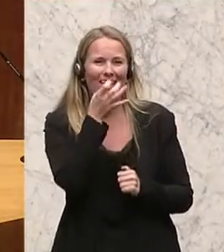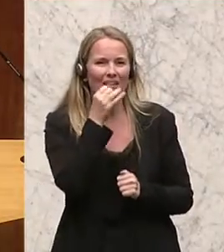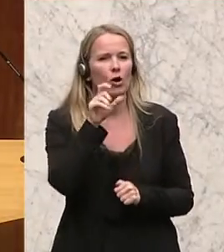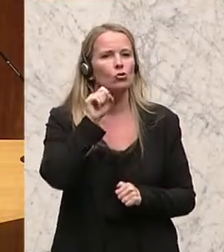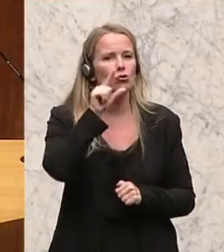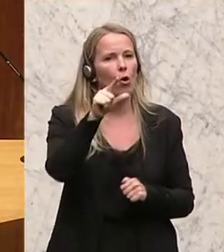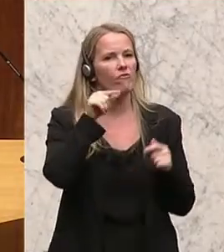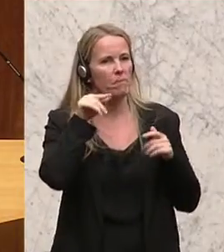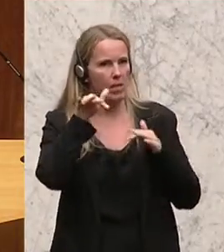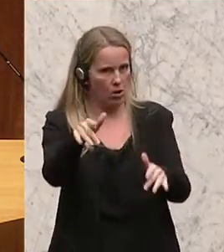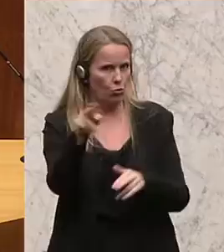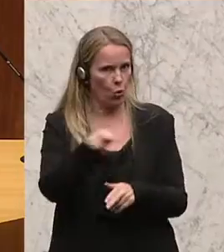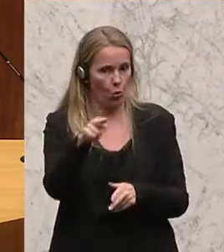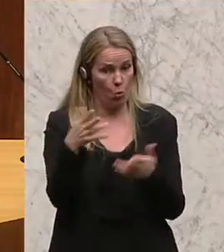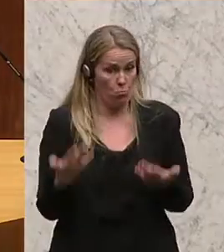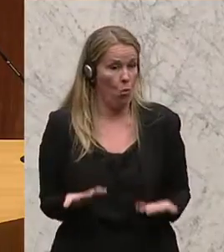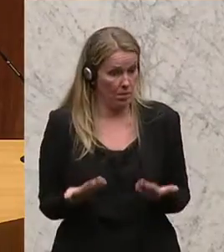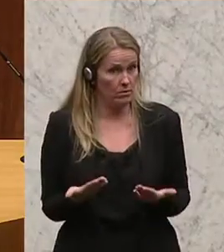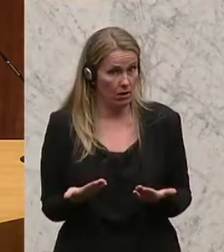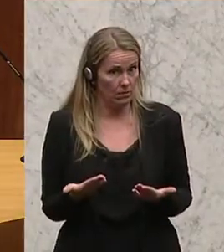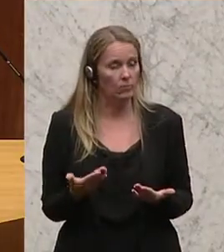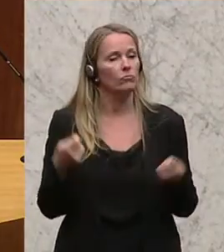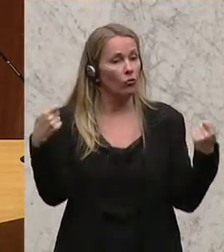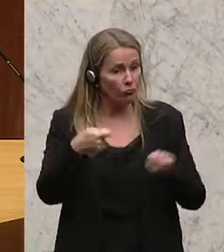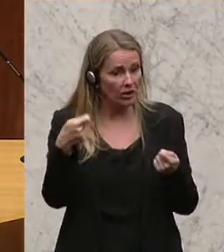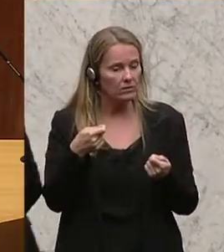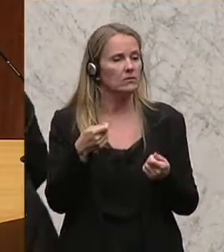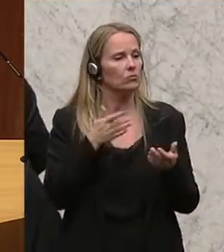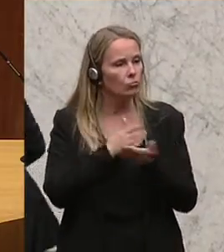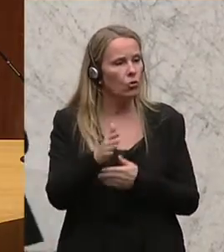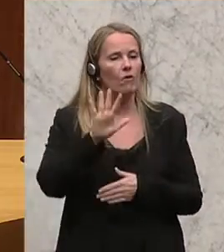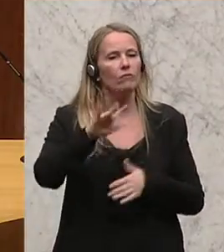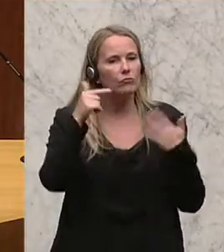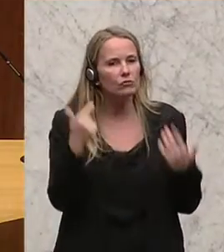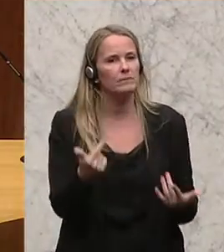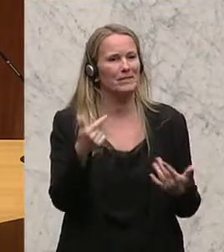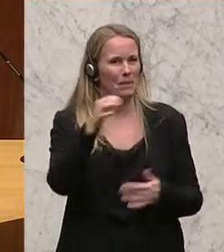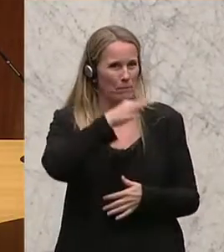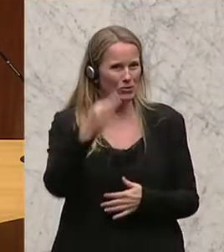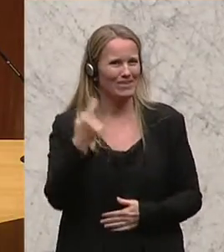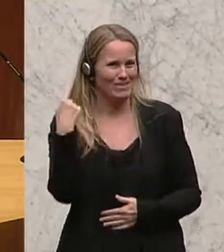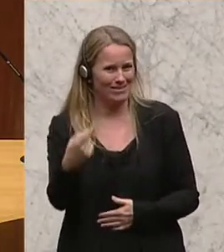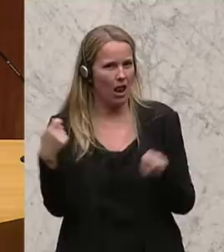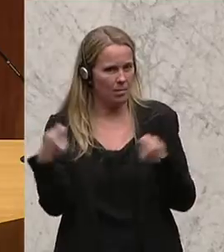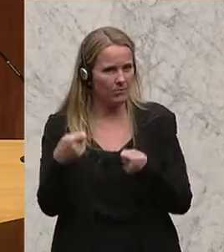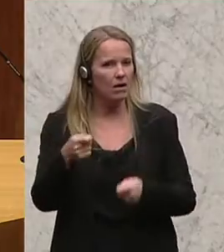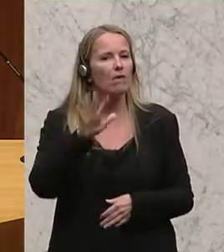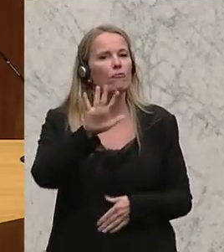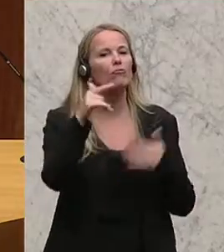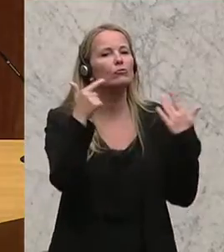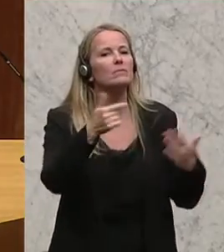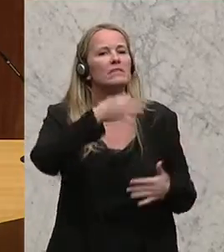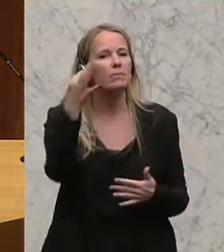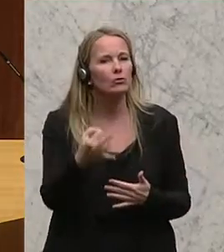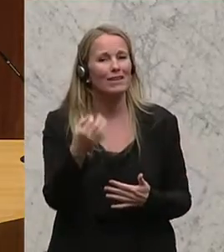sein, von 12 Millionen Euro derzeit und finanziert sich zu 75 Prozent selbst. 75